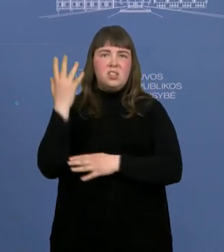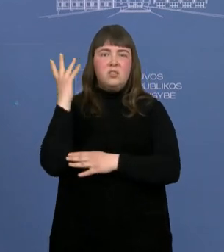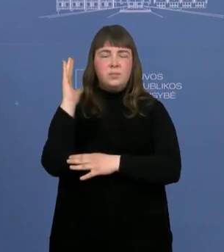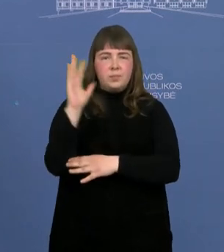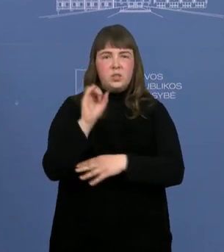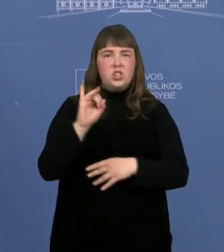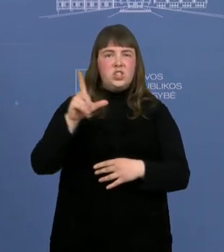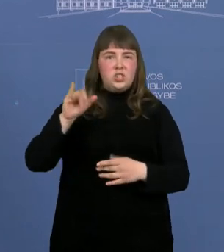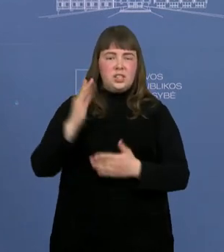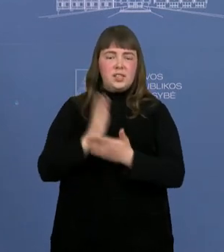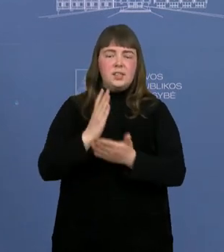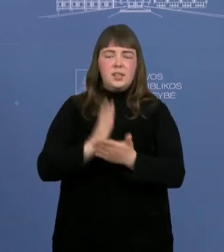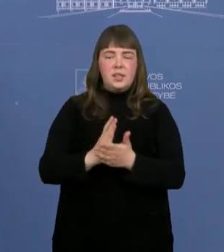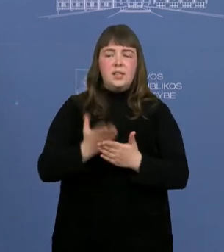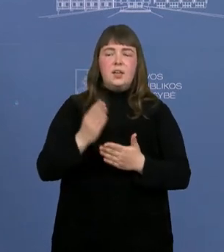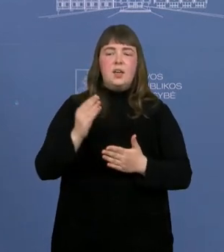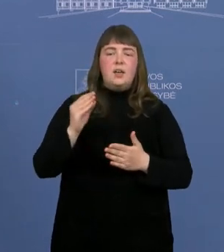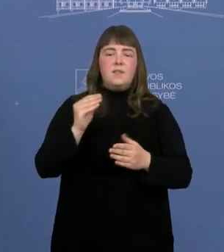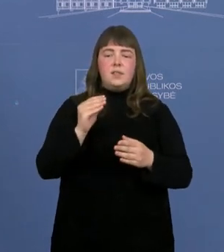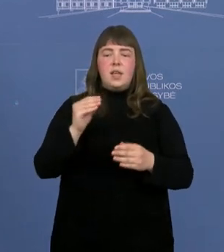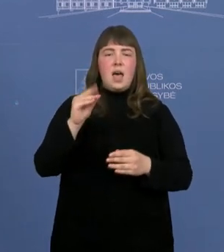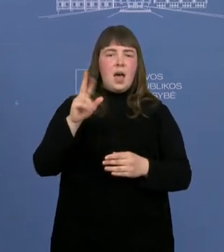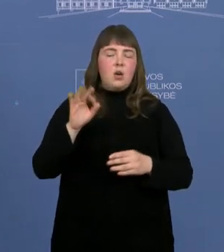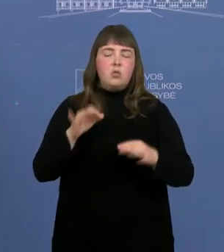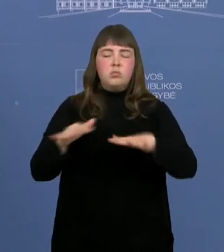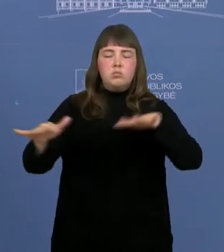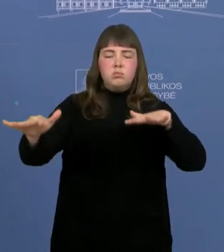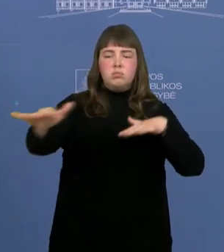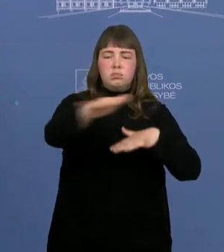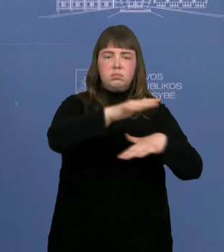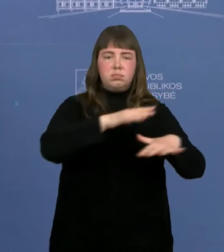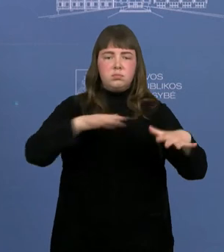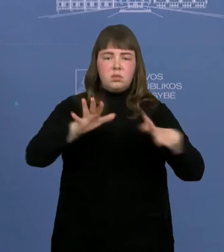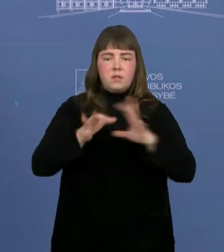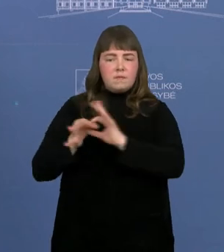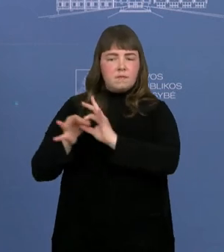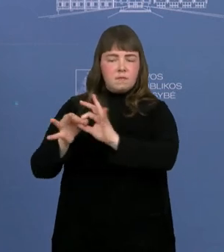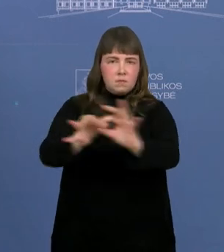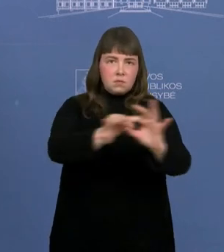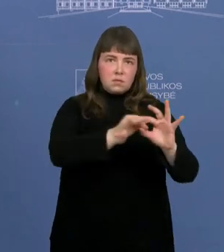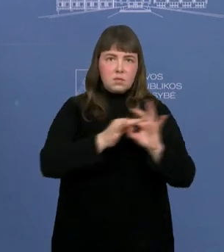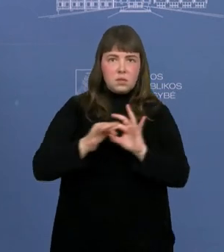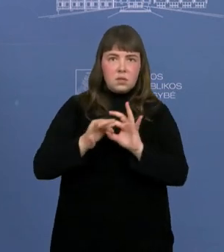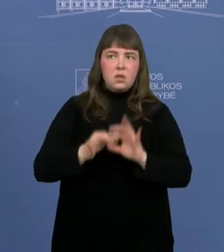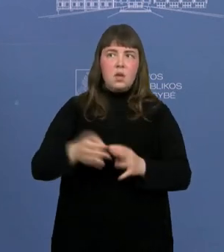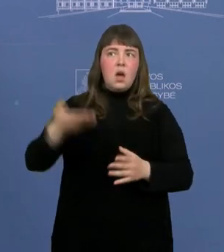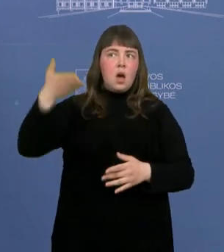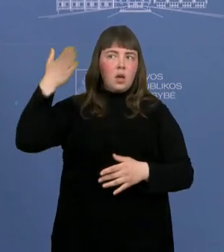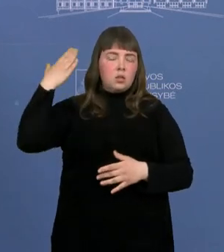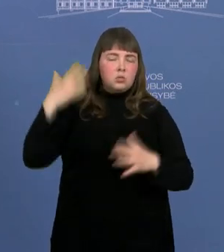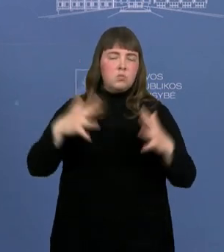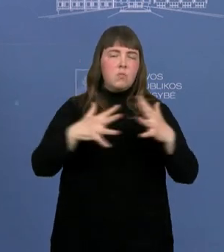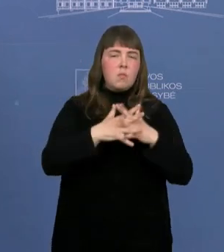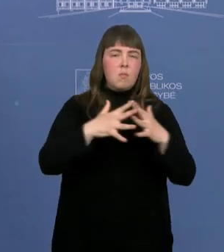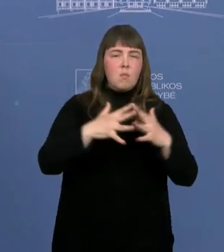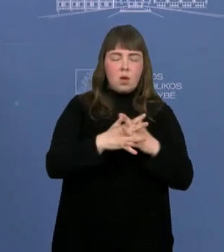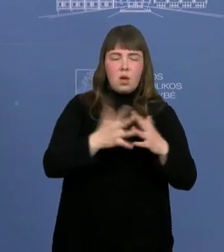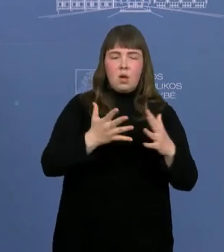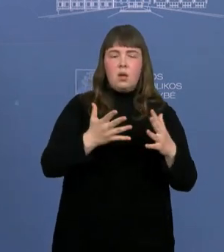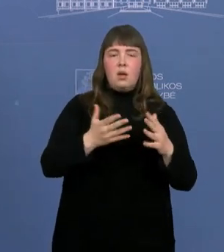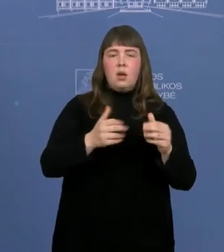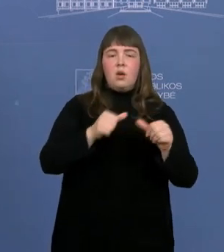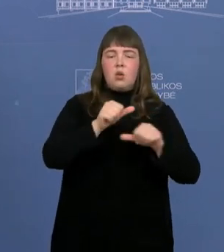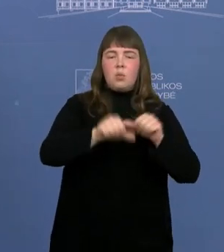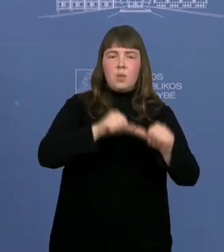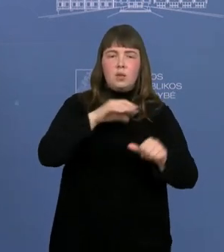ekologinė aplinka, kurioj kažkada karo metais ir partizanai